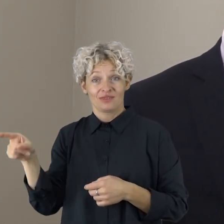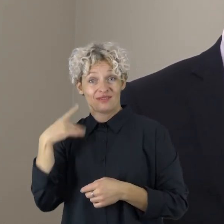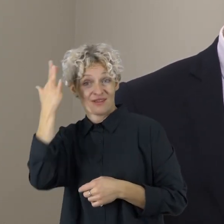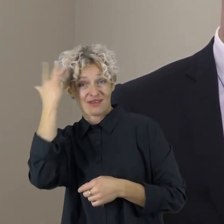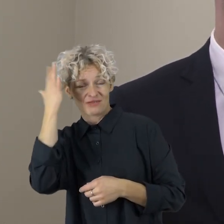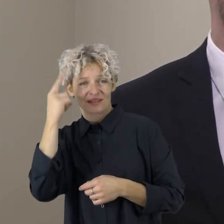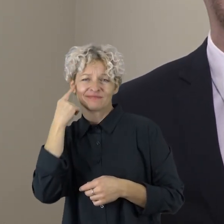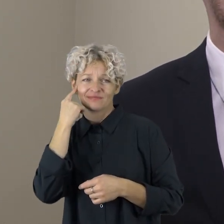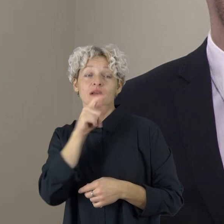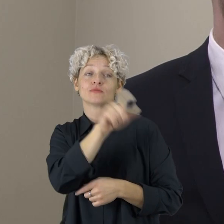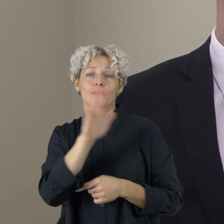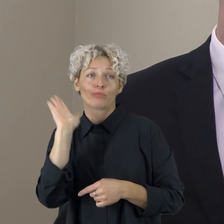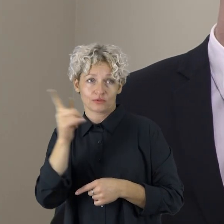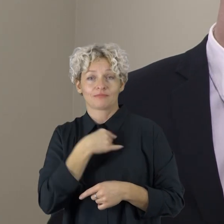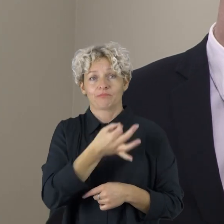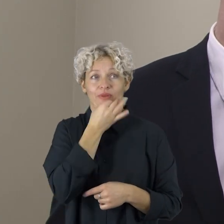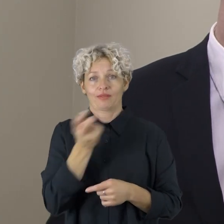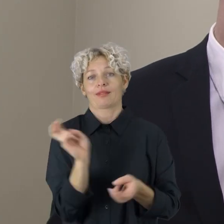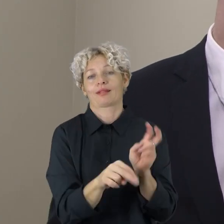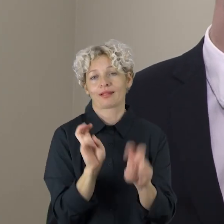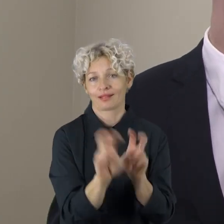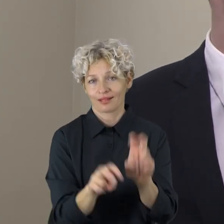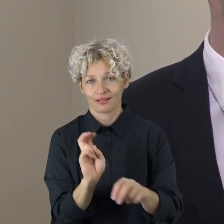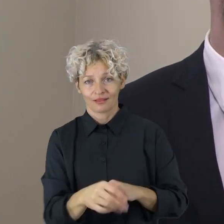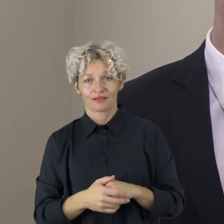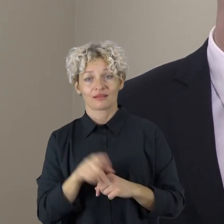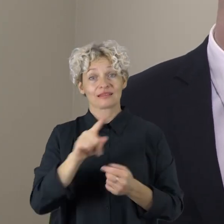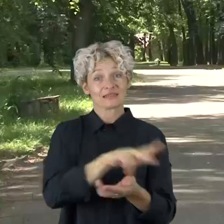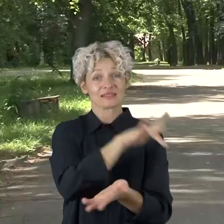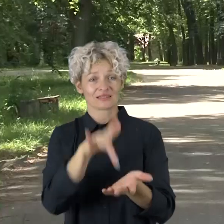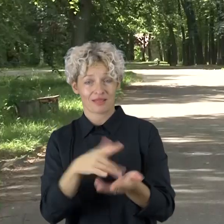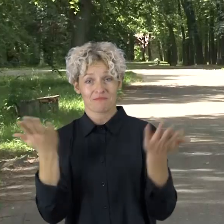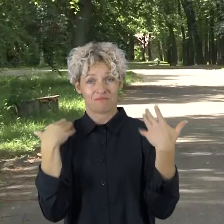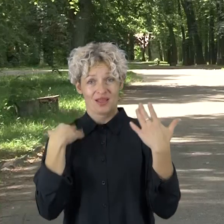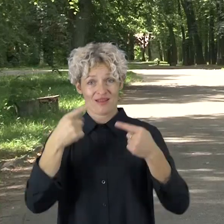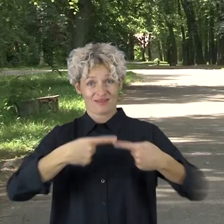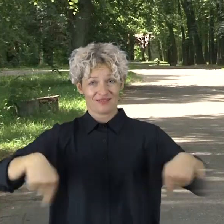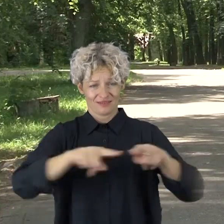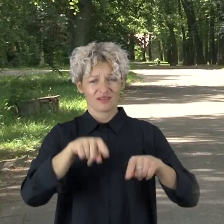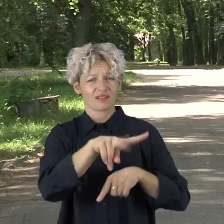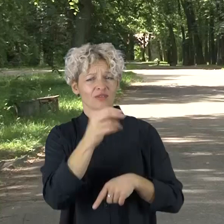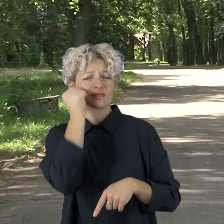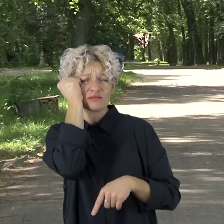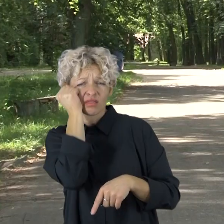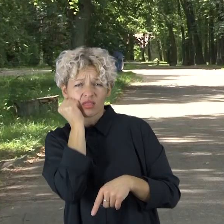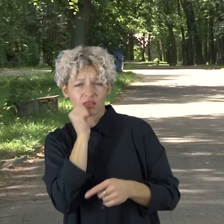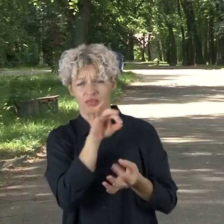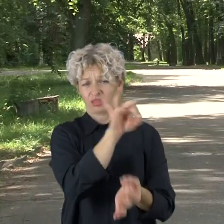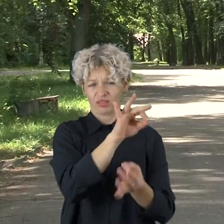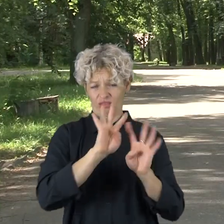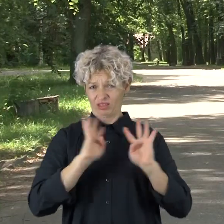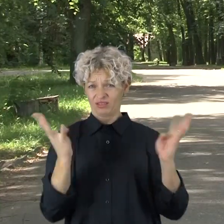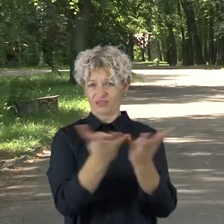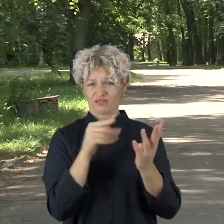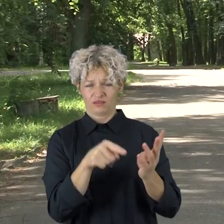manau, daugelis tikrai galės atrasti naujai mūsų šiek tiek primirštą parką. Centrinėme miesto parke esantis renginiai šiuo metu dėl